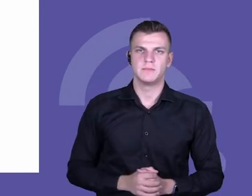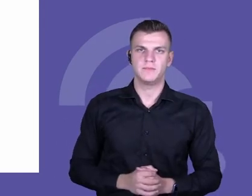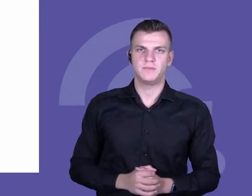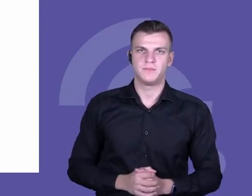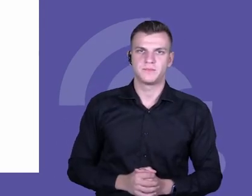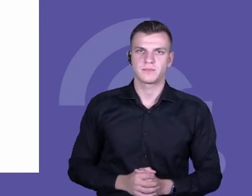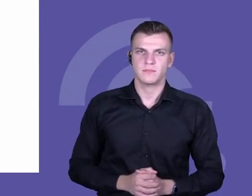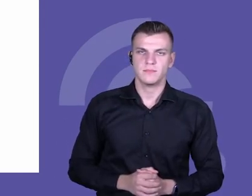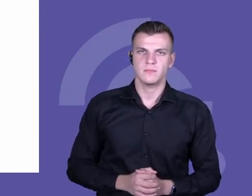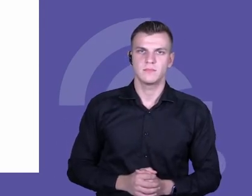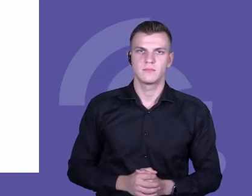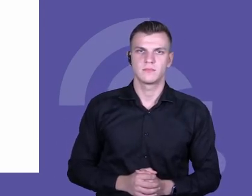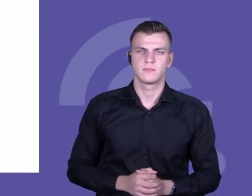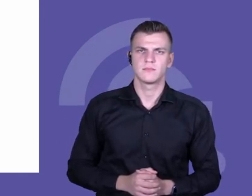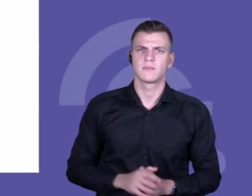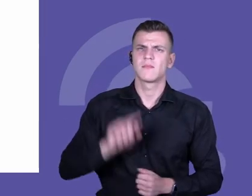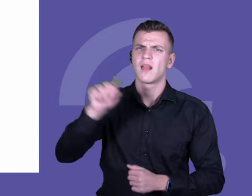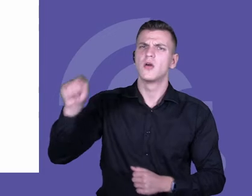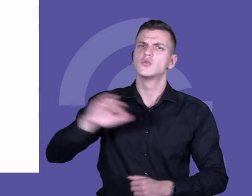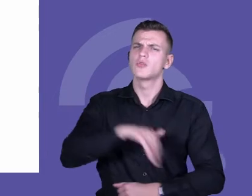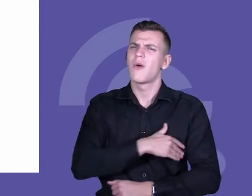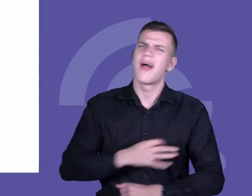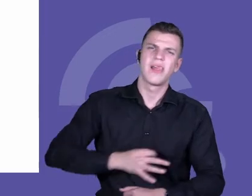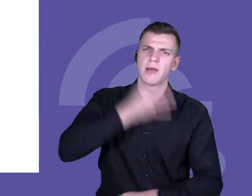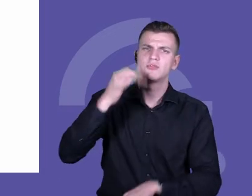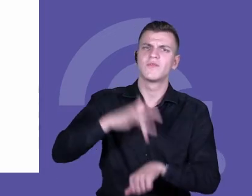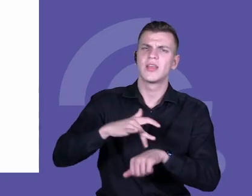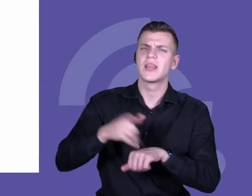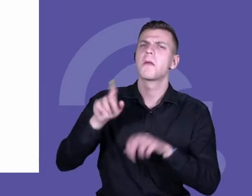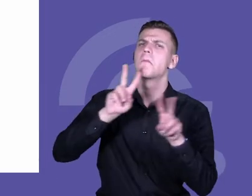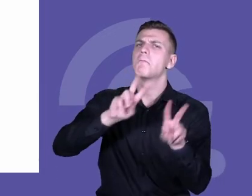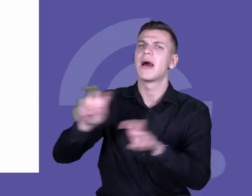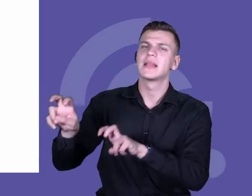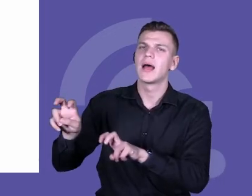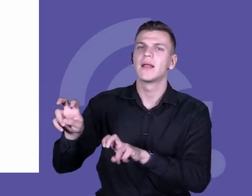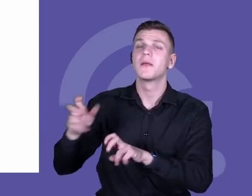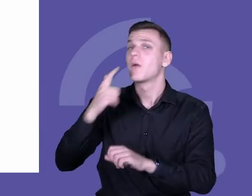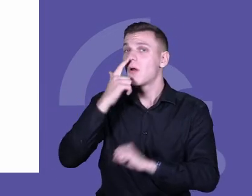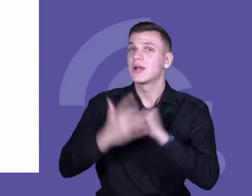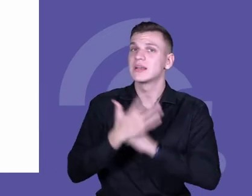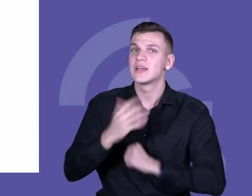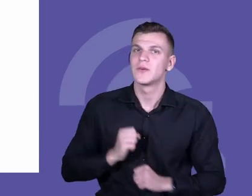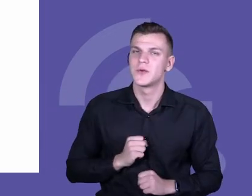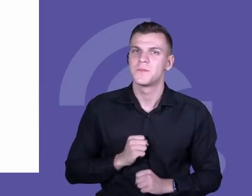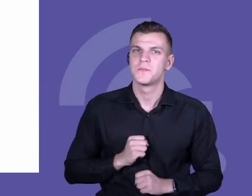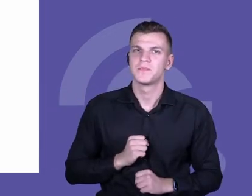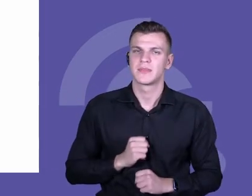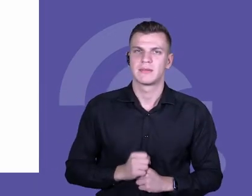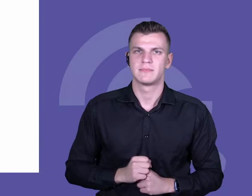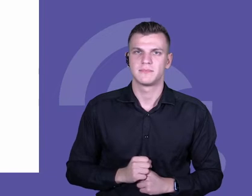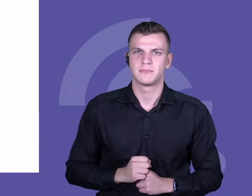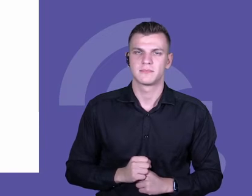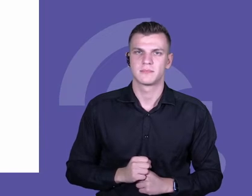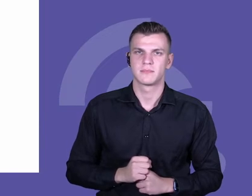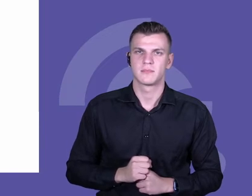w szkołach, które odnoszą najwyższe wyniki i sukcesy, to jest spójne podwyższenie